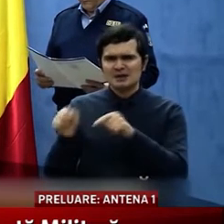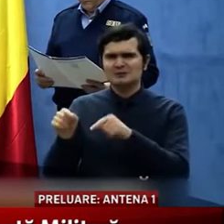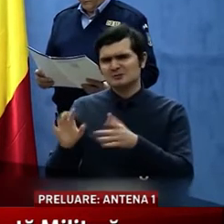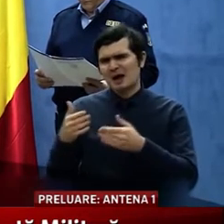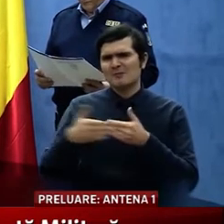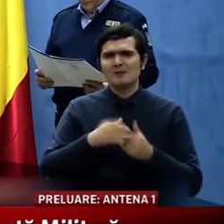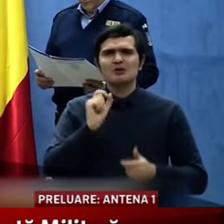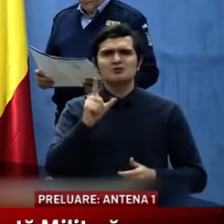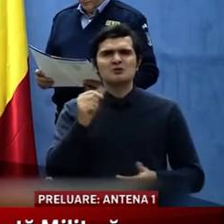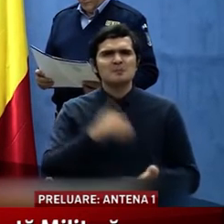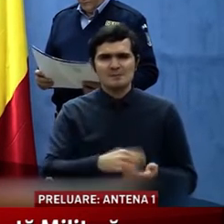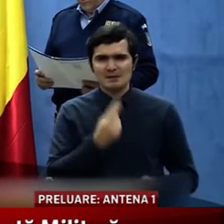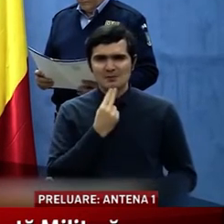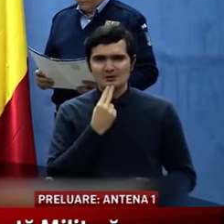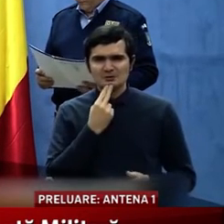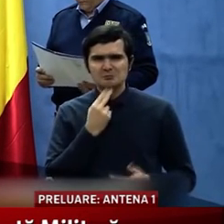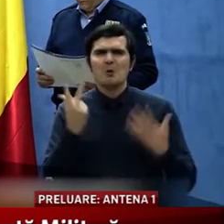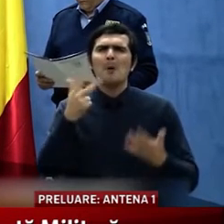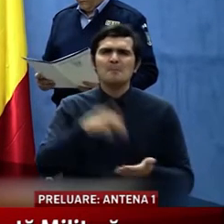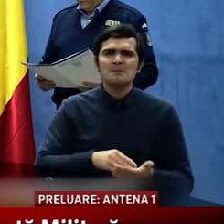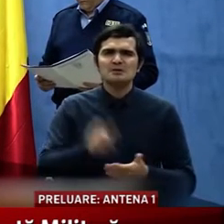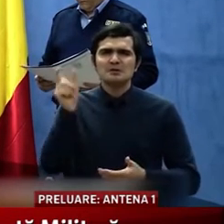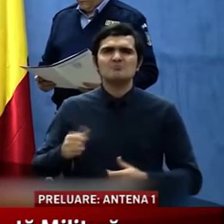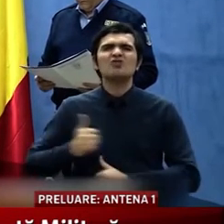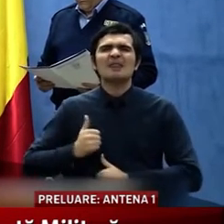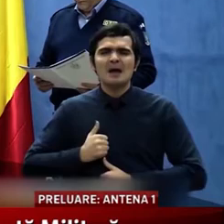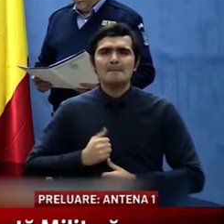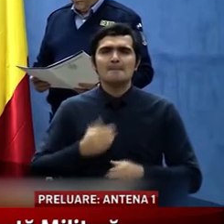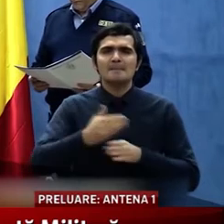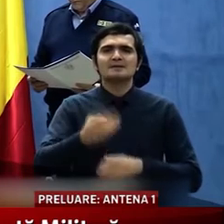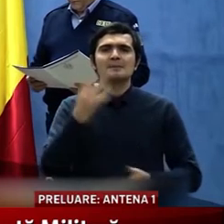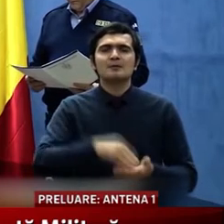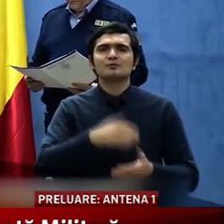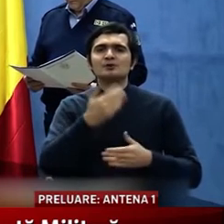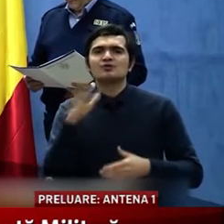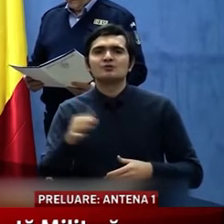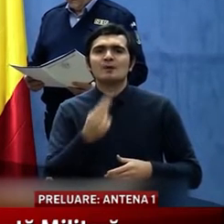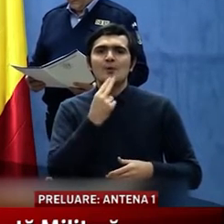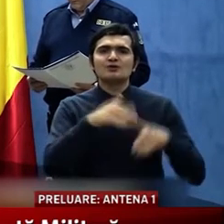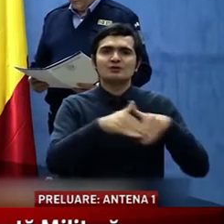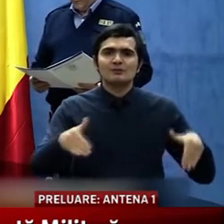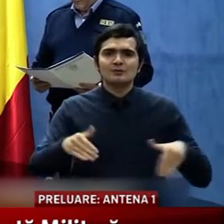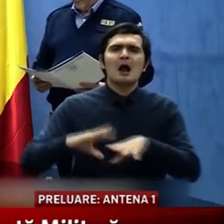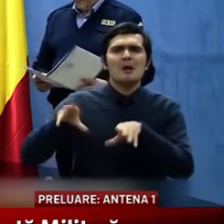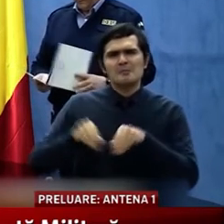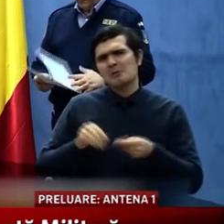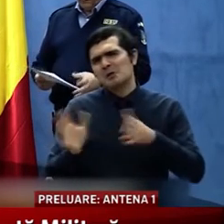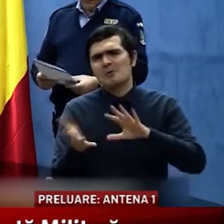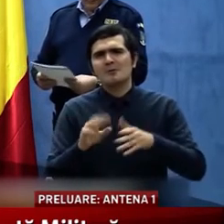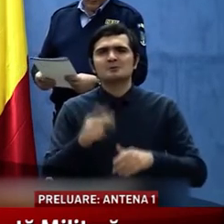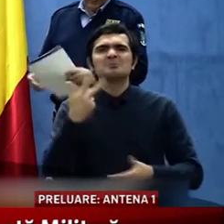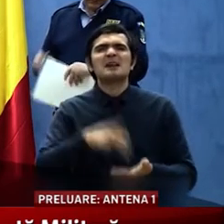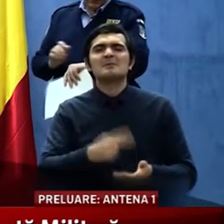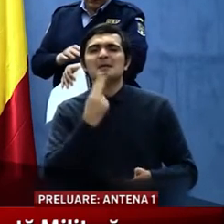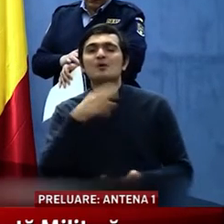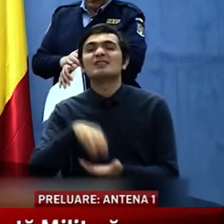aproape 12.000 de polițiști, 8.000 de jandarmi și peste 4.500 de polițiști de frontieră, împreună cu aproximativ 3